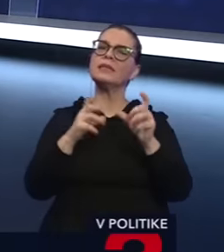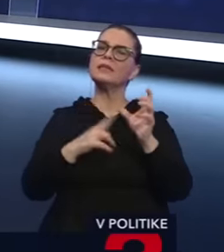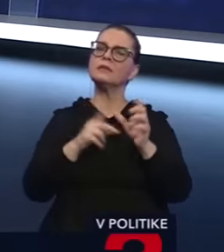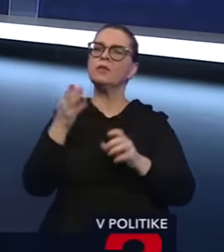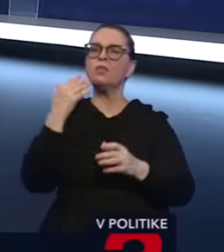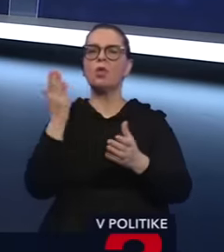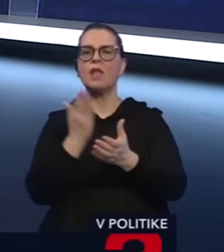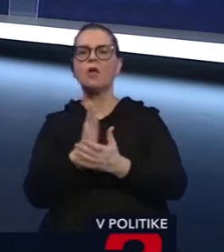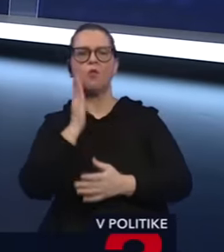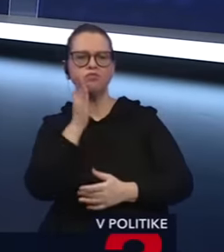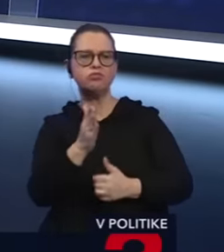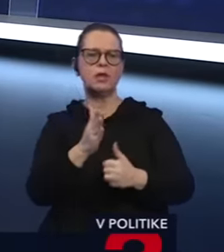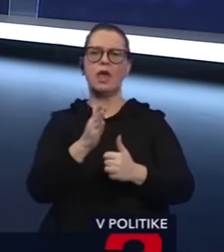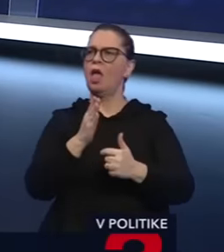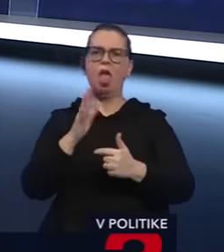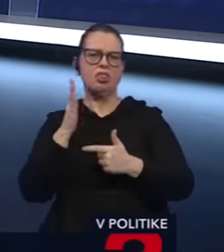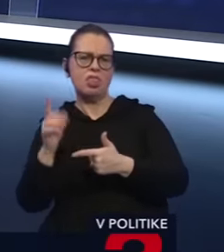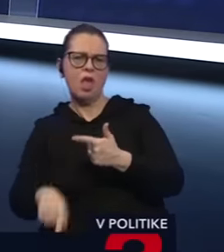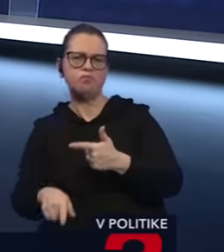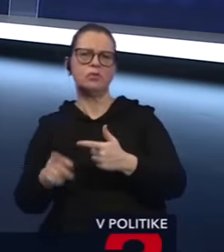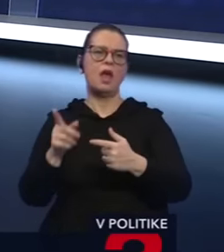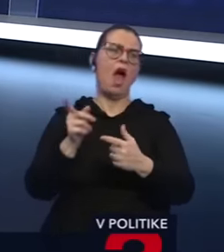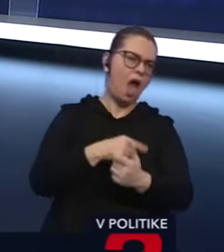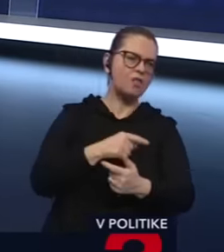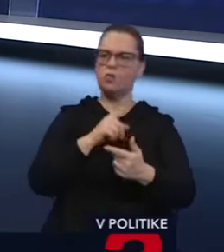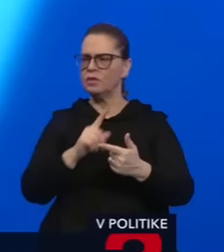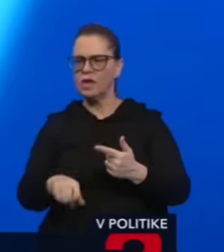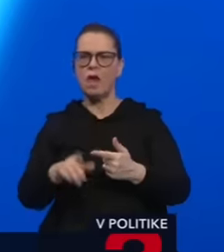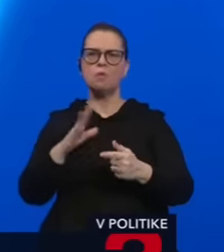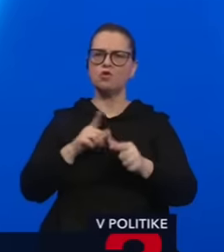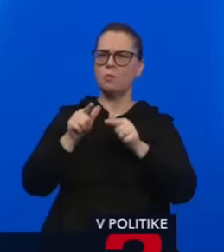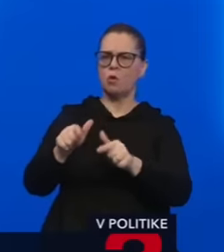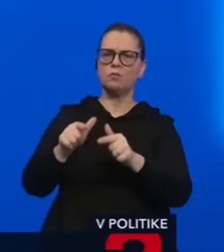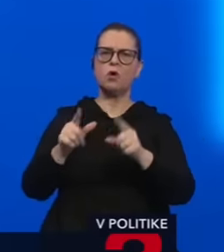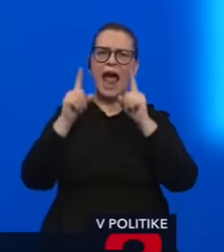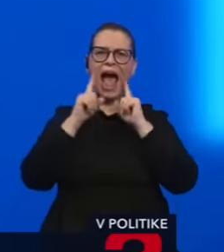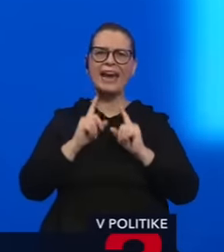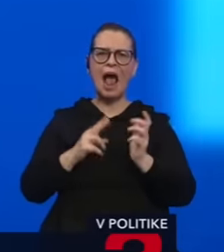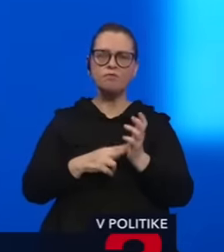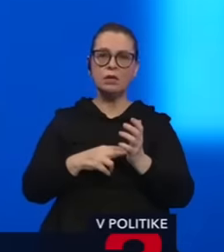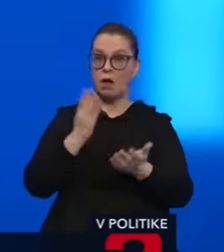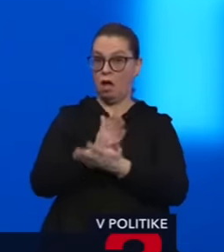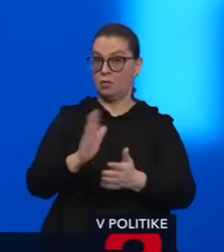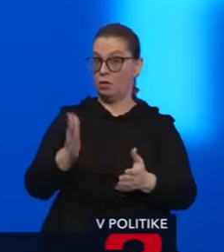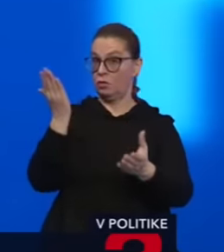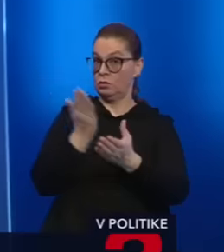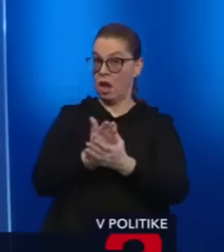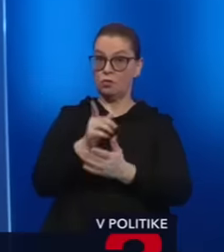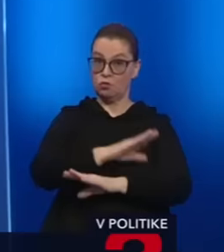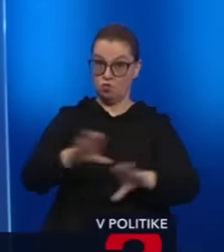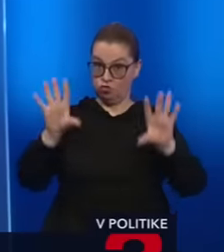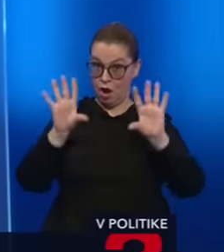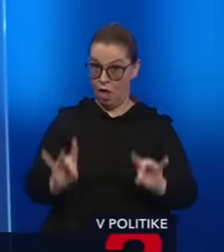Andrej Danko pôjde kandidovať, potom nepôjde, potom sa uvažovalo o podpore Štefána Harabina. Nakoniec je to Andrej Danko. Je to už definitívne?